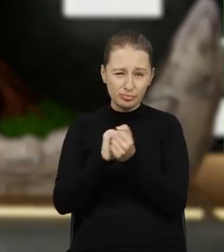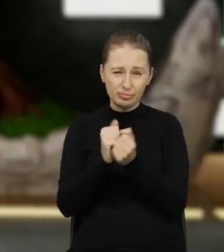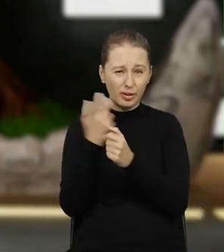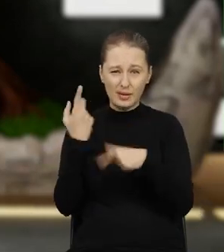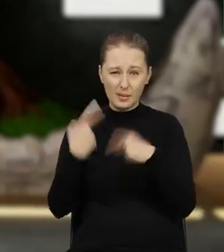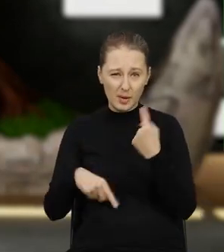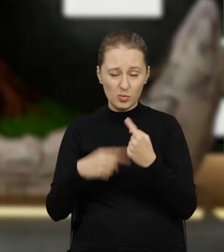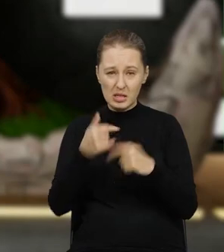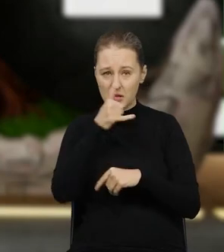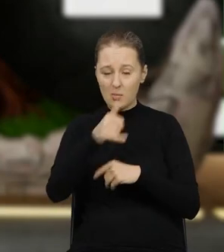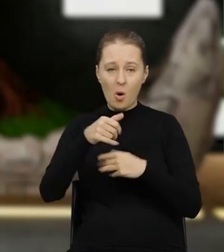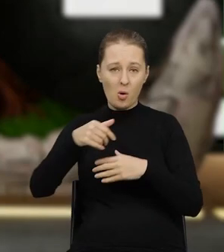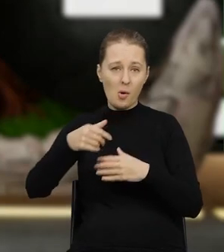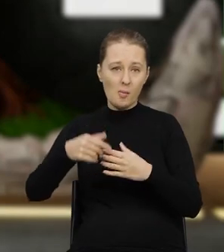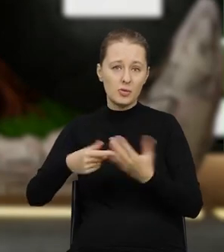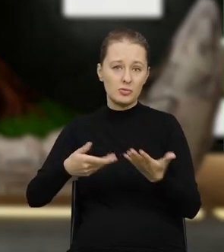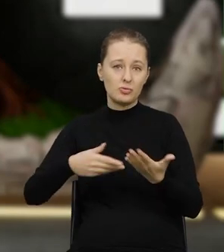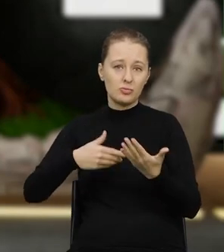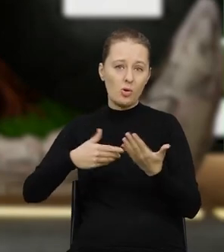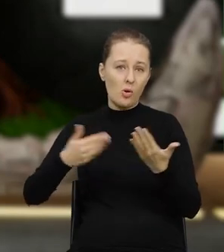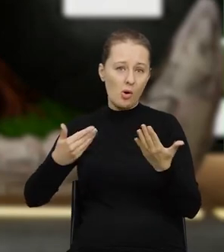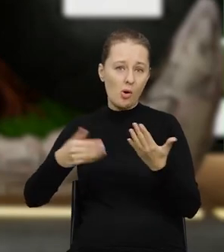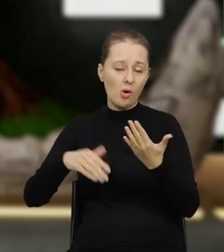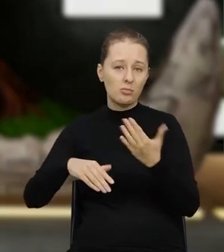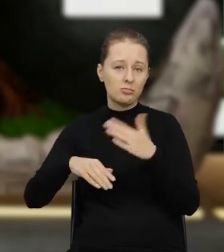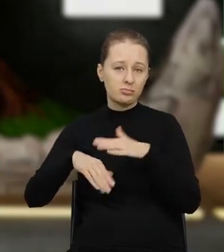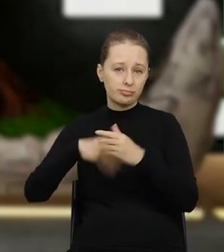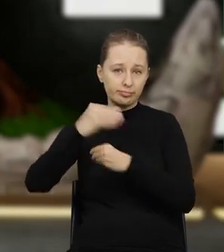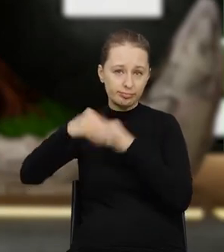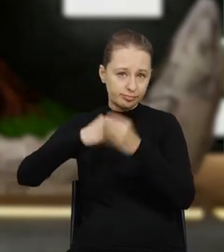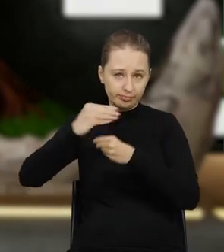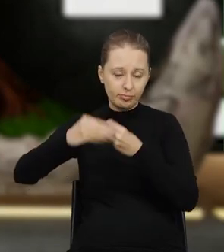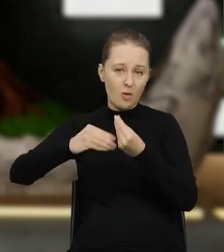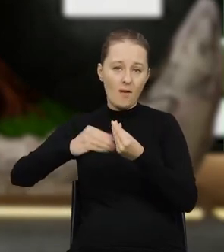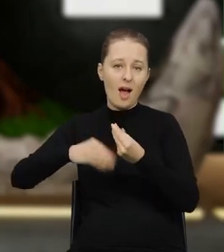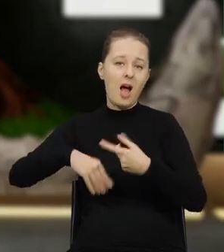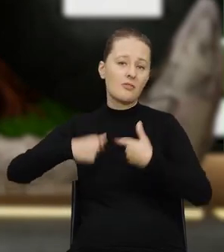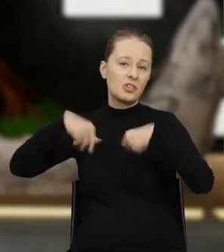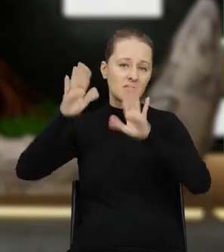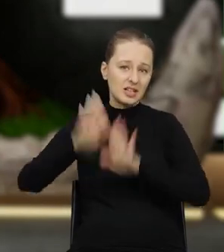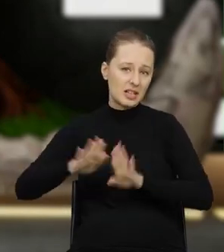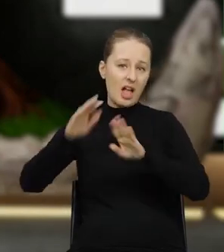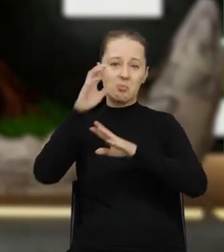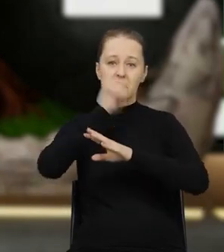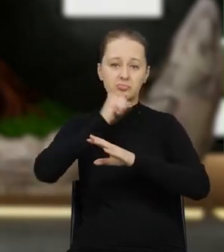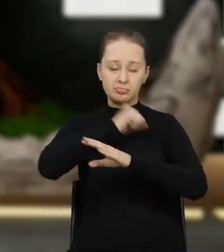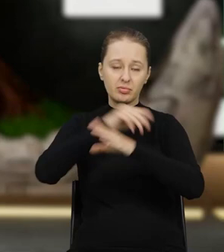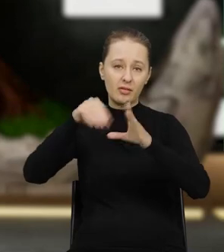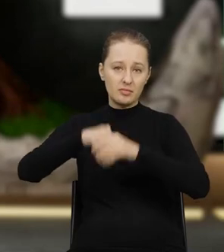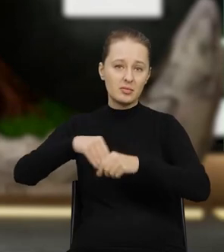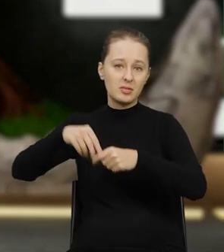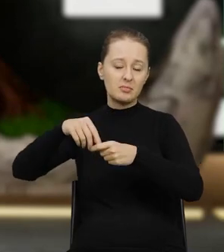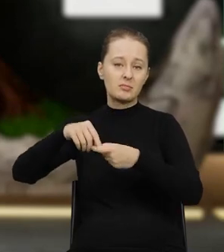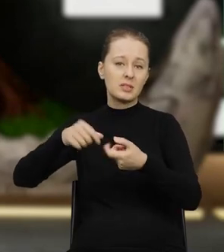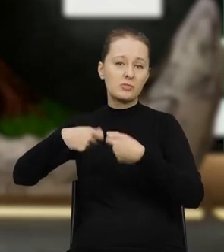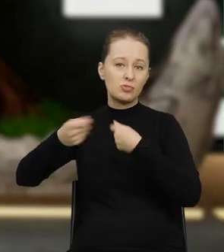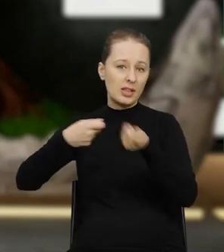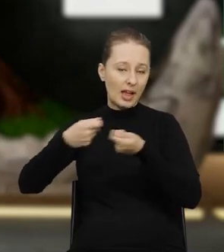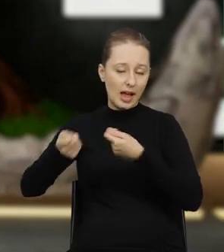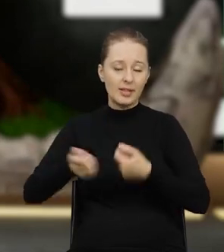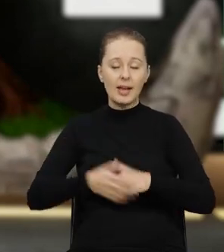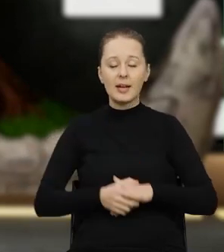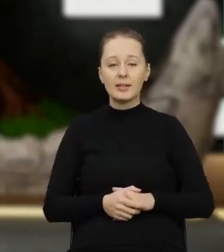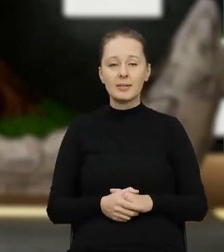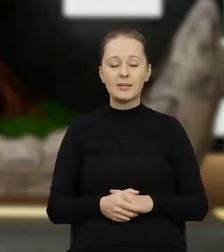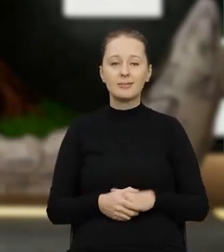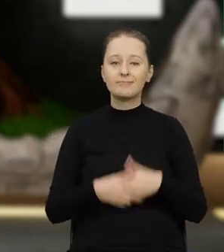zniszczone i nie będą mogły być po prostu powieszone w sklepie z używaną odzieżą i sprzedane czy z jakimś jakimkolwiek przedmiotem który